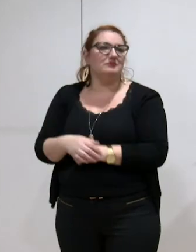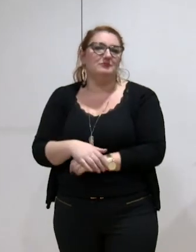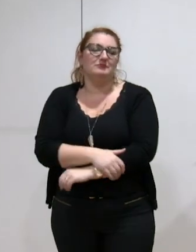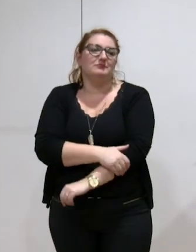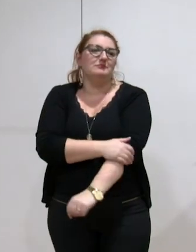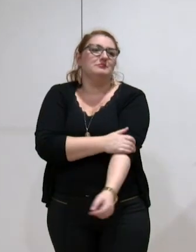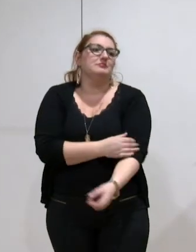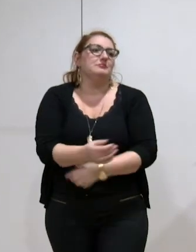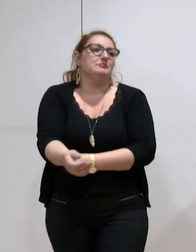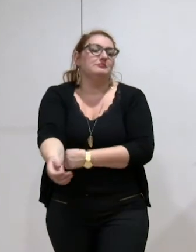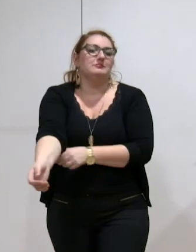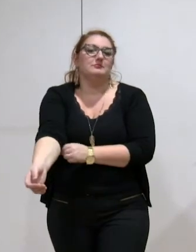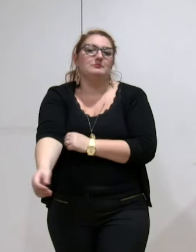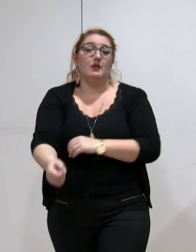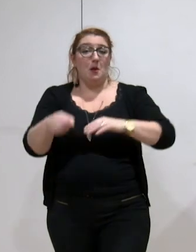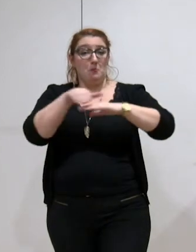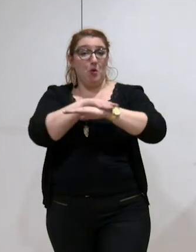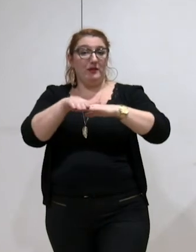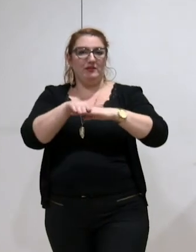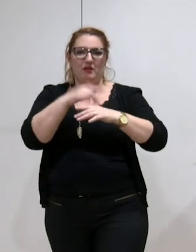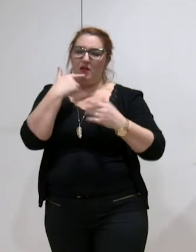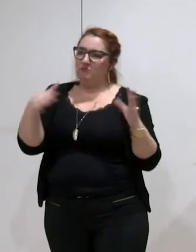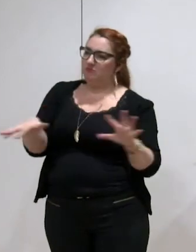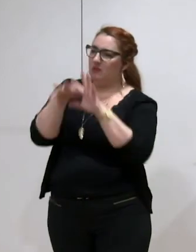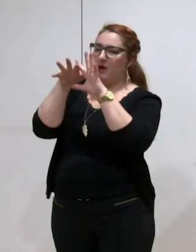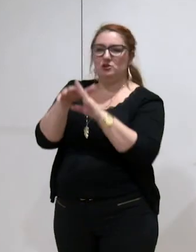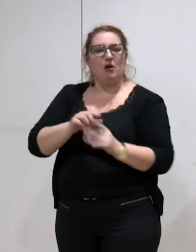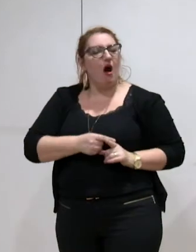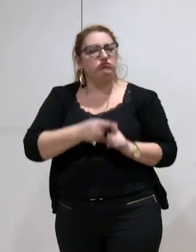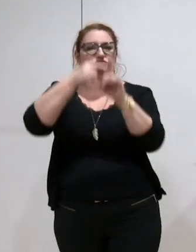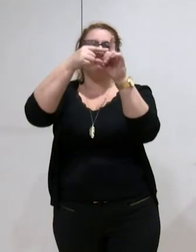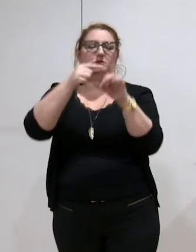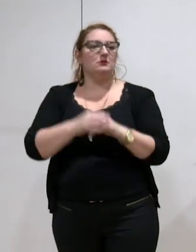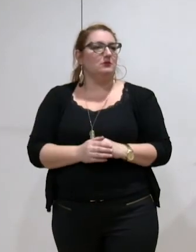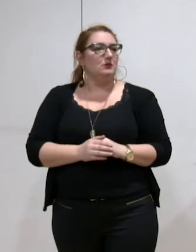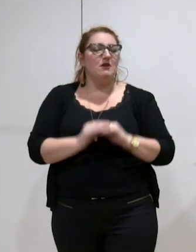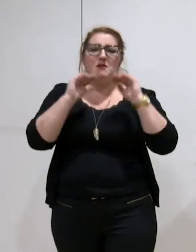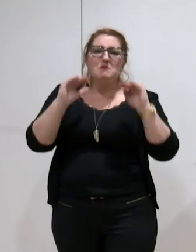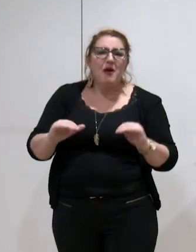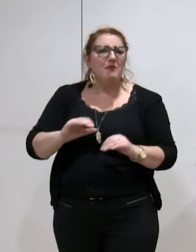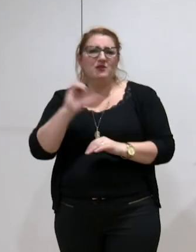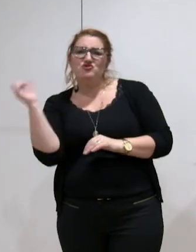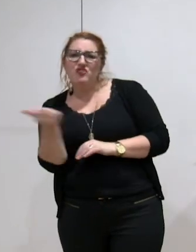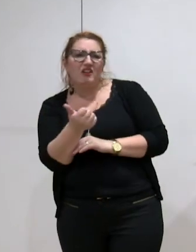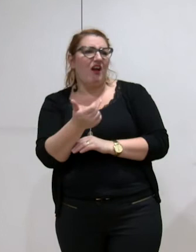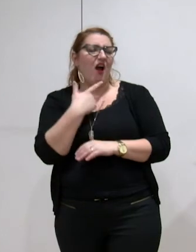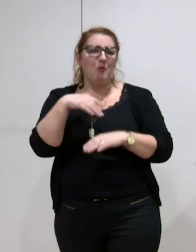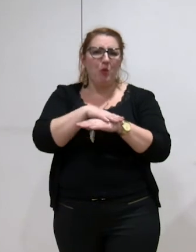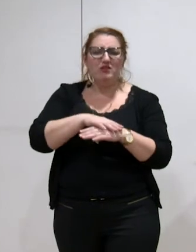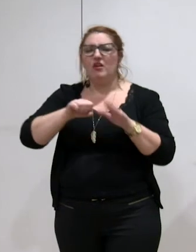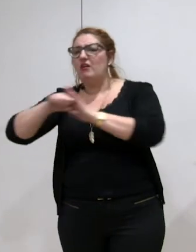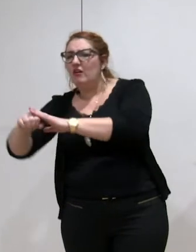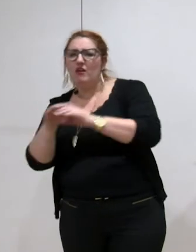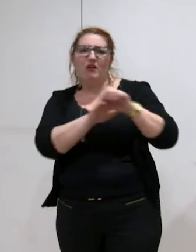Ce sera un signal politique positif au-delà de nos sensibilités politiques, de l'équilibre trouvé dans les